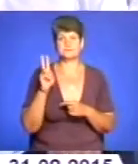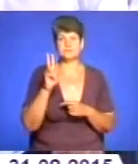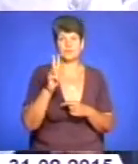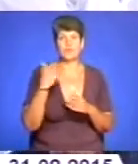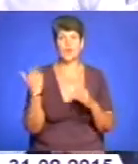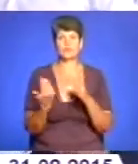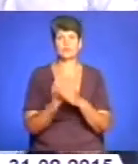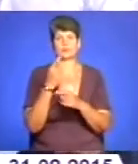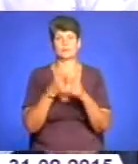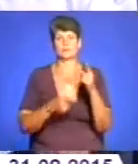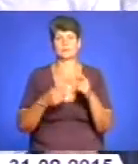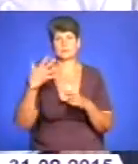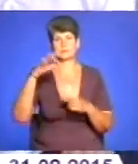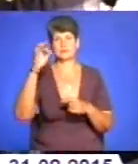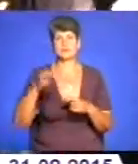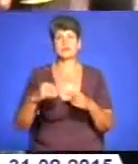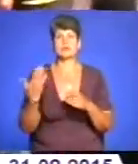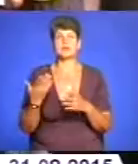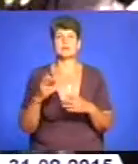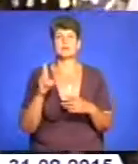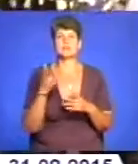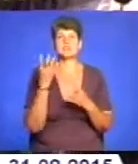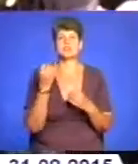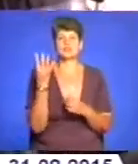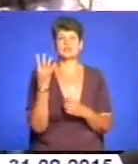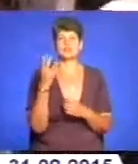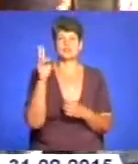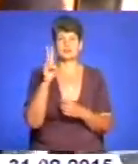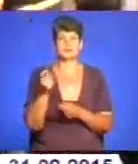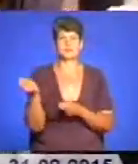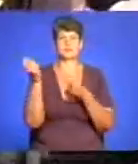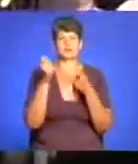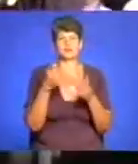тролейбусний парк. Ще чотири тролейбуси прибудуть у місто до кінця року. Дякую. Дякую.